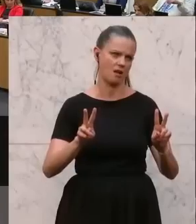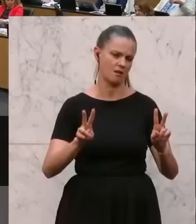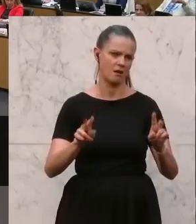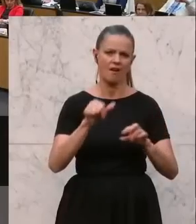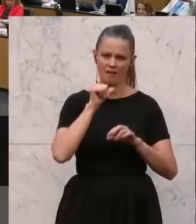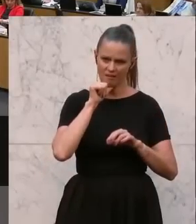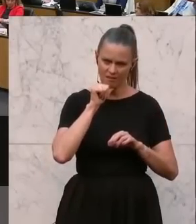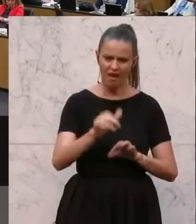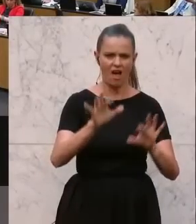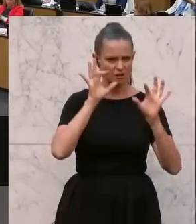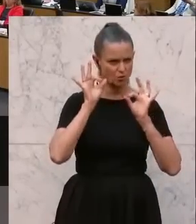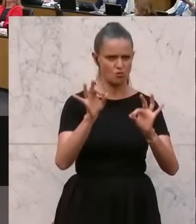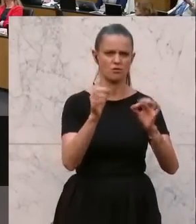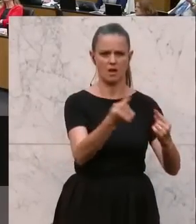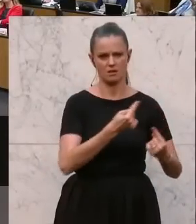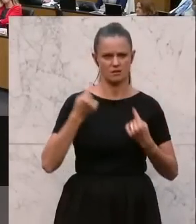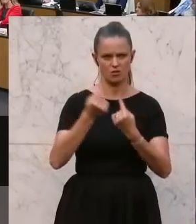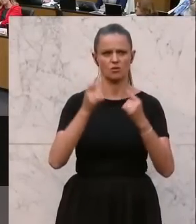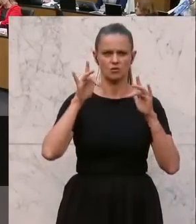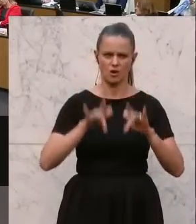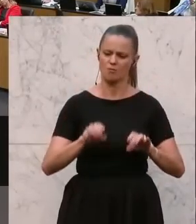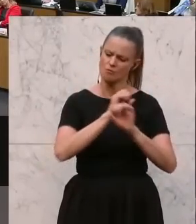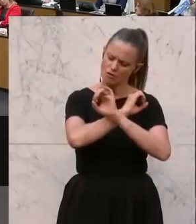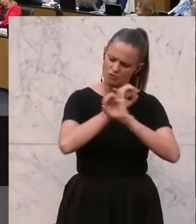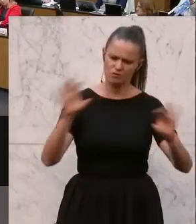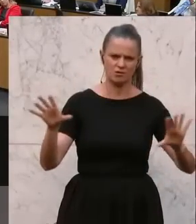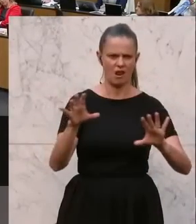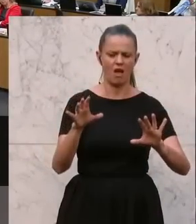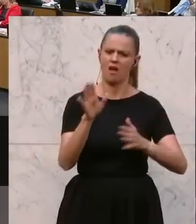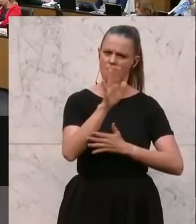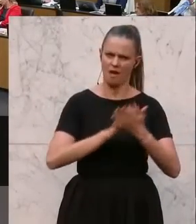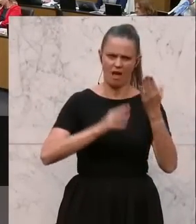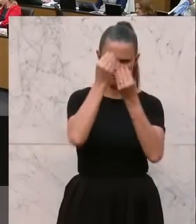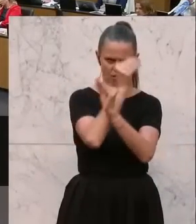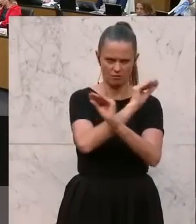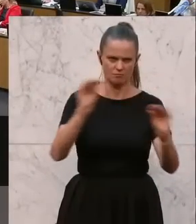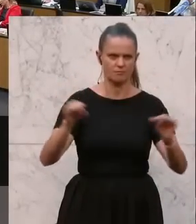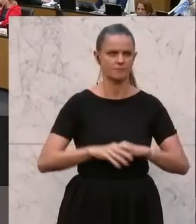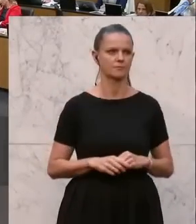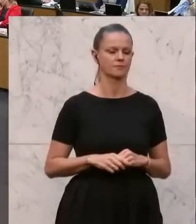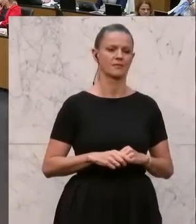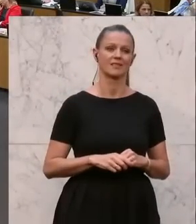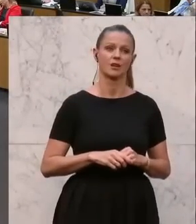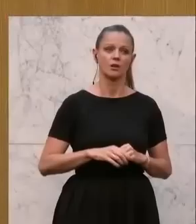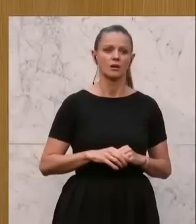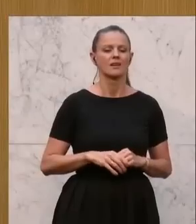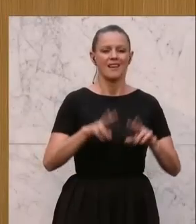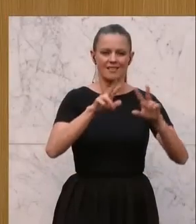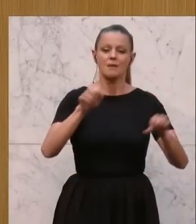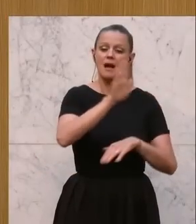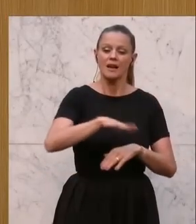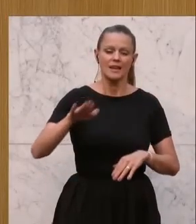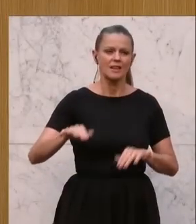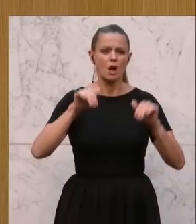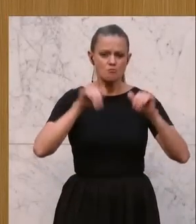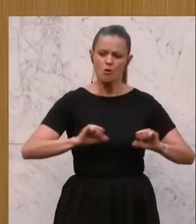bestellt ist. Das muss man einmal einleitig zu Beginn einmal feststellen. Es geht also um die Kinder. Für die müssen wir